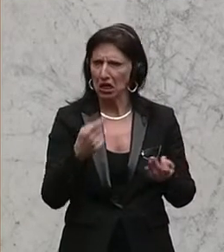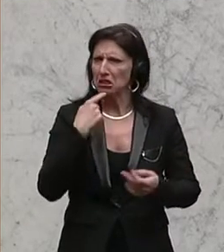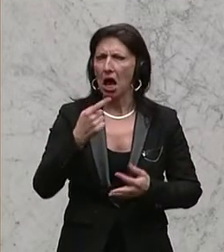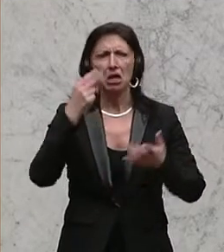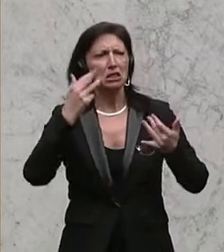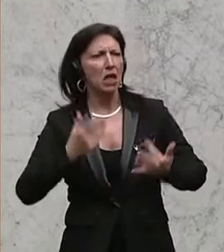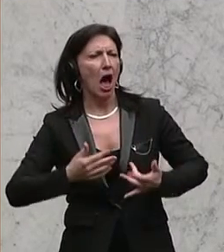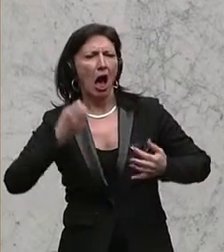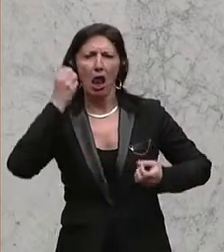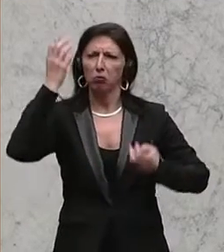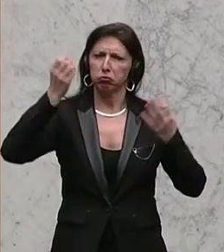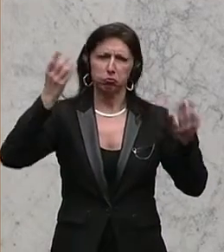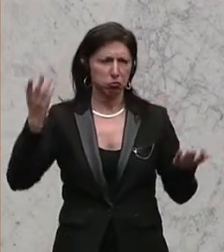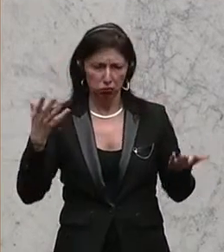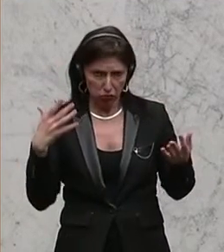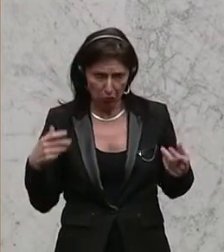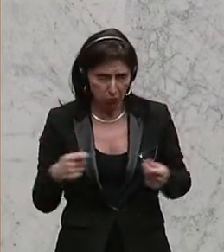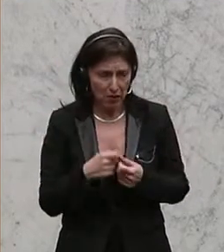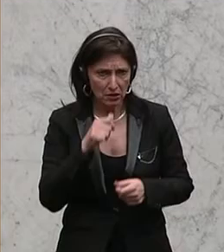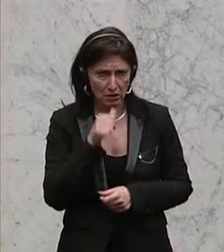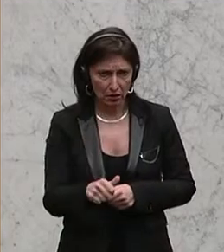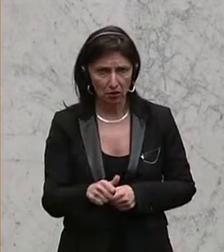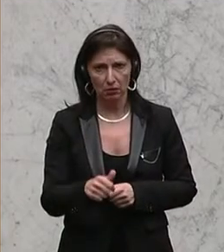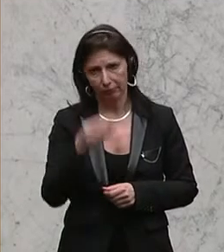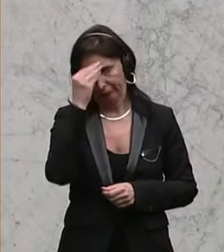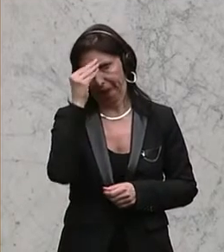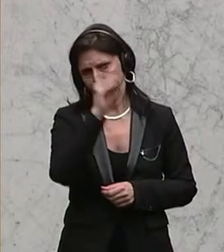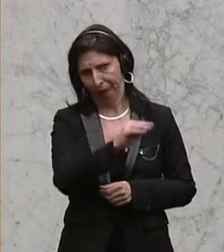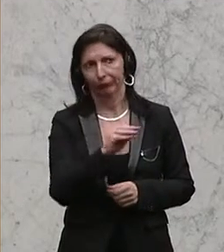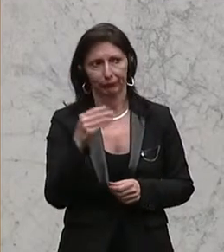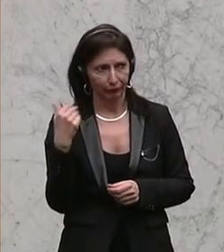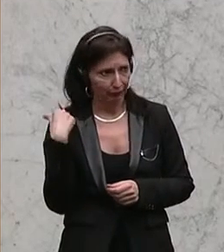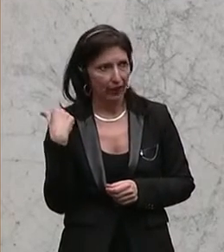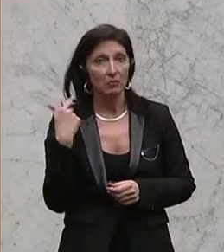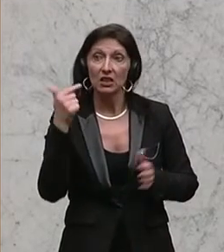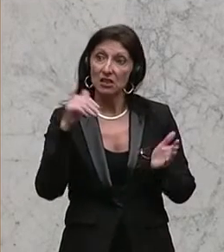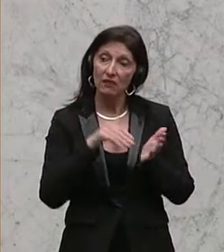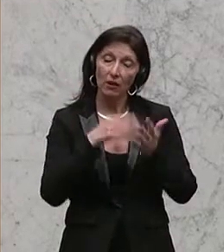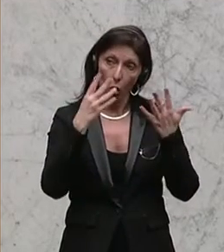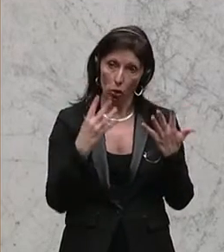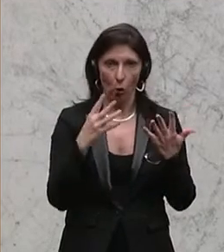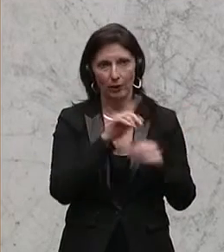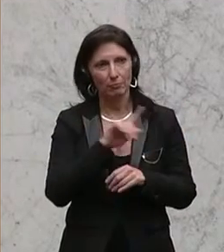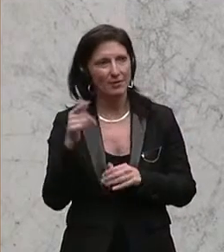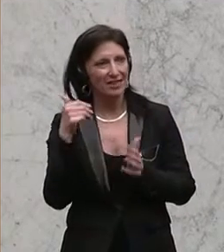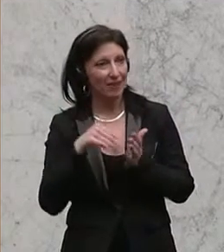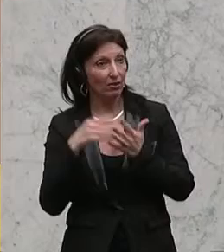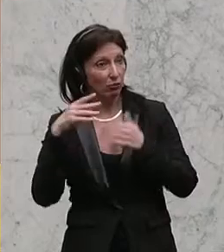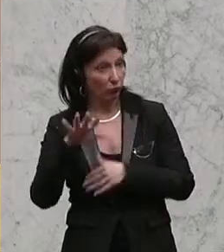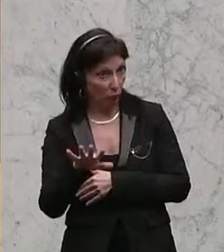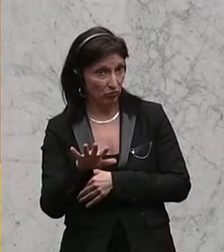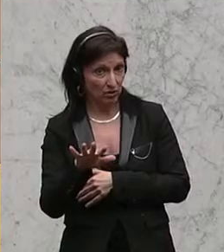Raum, die absolut nicht mehr so passen. Ich möchte nur daran erinnern, dass es in der Zeit von 2009 bis 2015